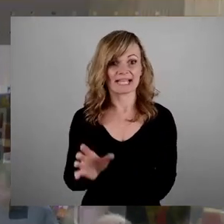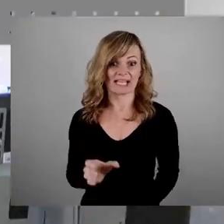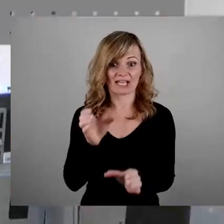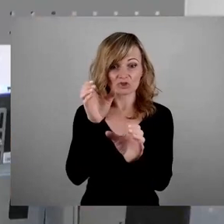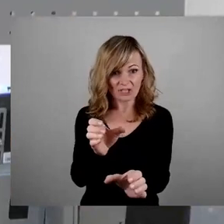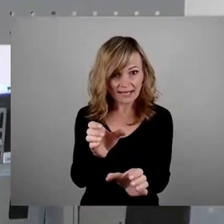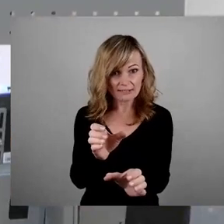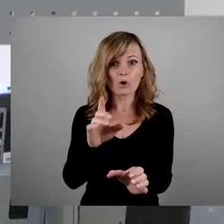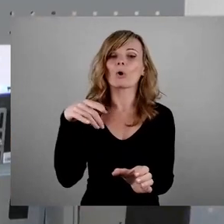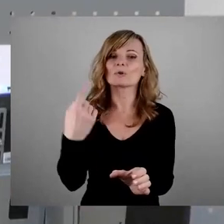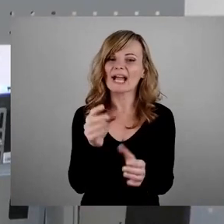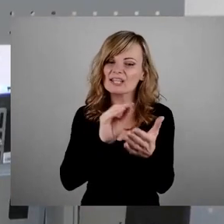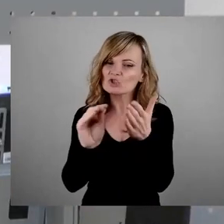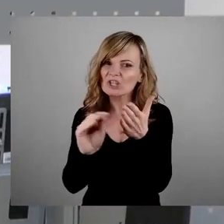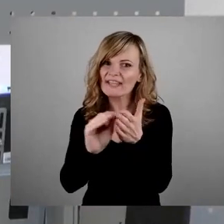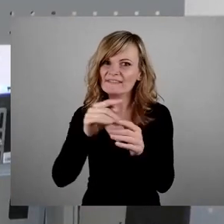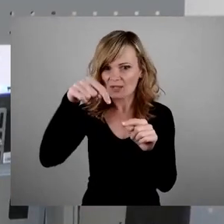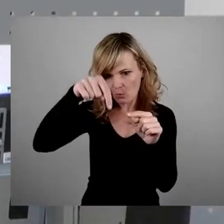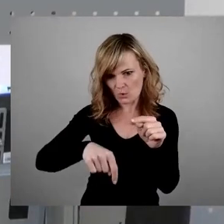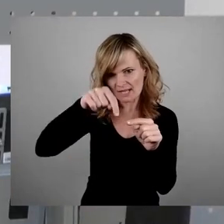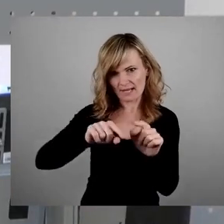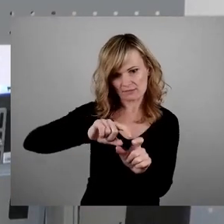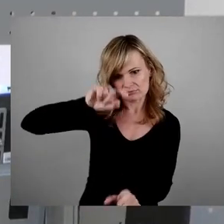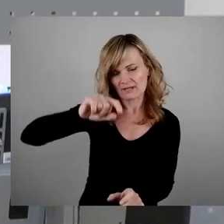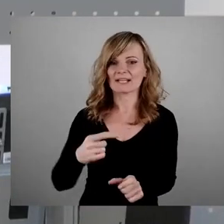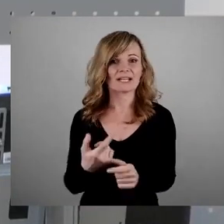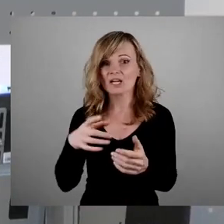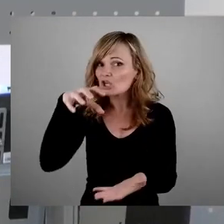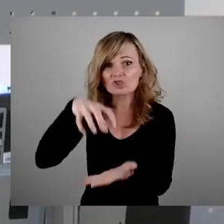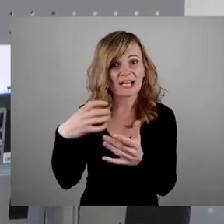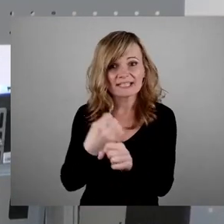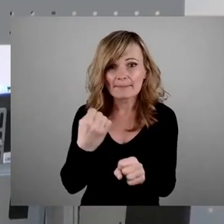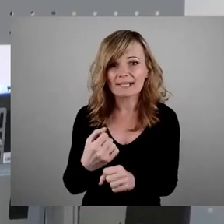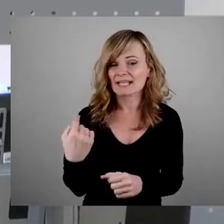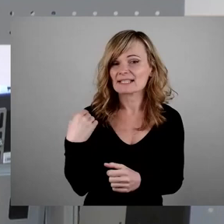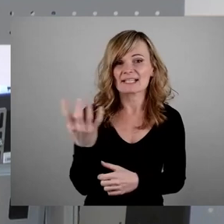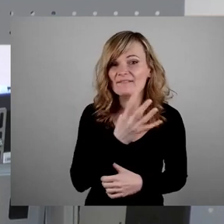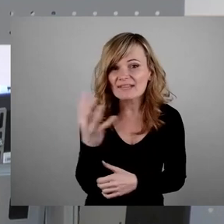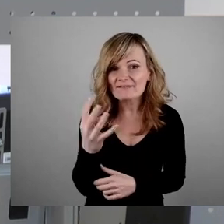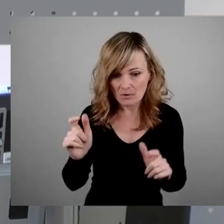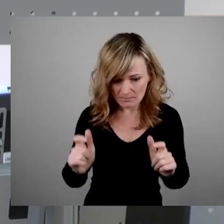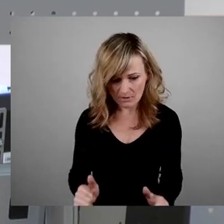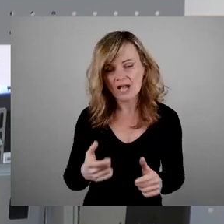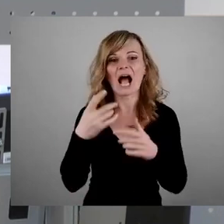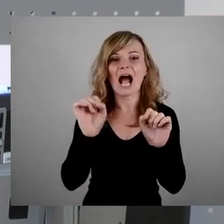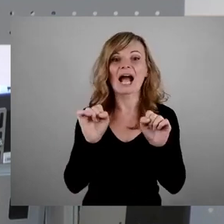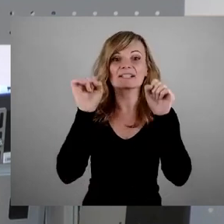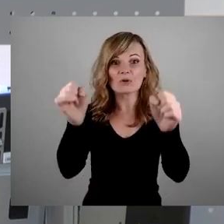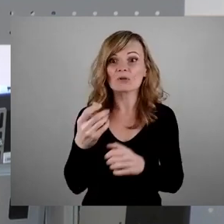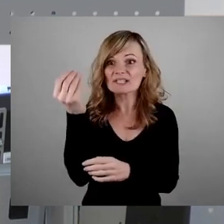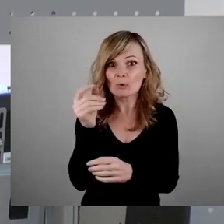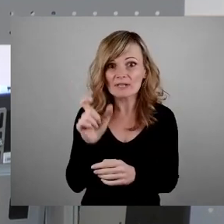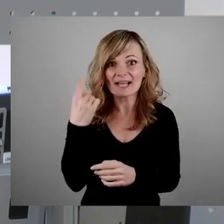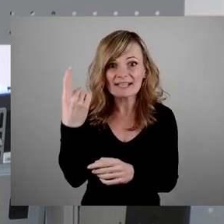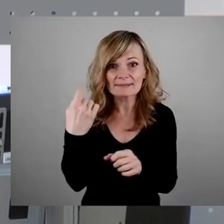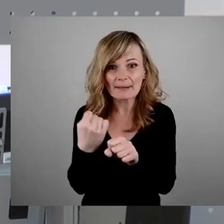und diese Schrift, die jetzt nach unten steht, die hat nicht die Stadt dran gemacht, die steht seit vier Wochen dort dran, die hat einen Aktionskünstler dran gemacht, und es hat noch